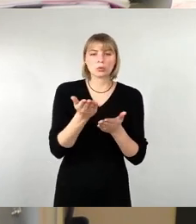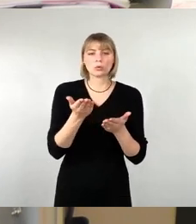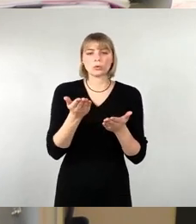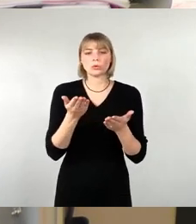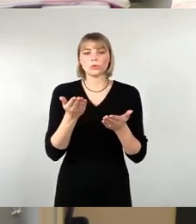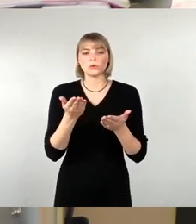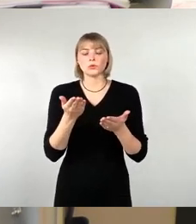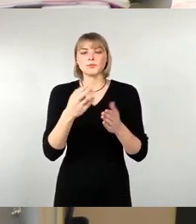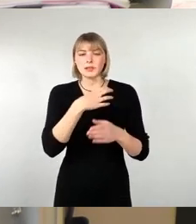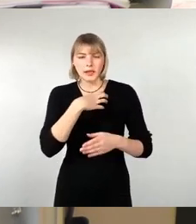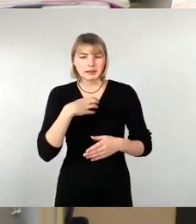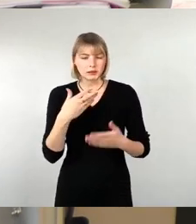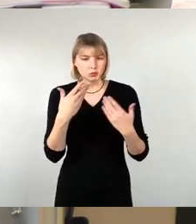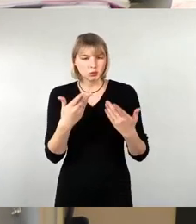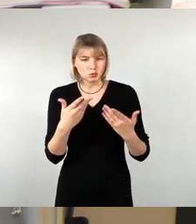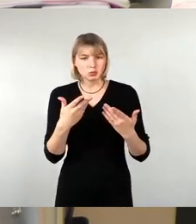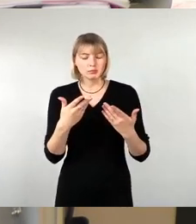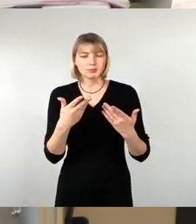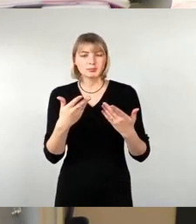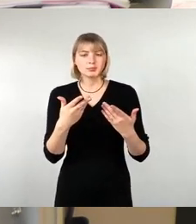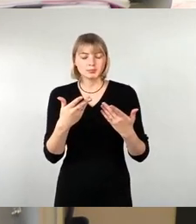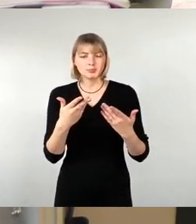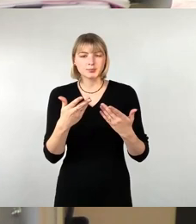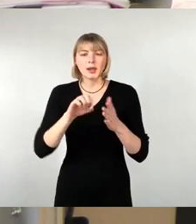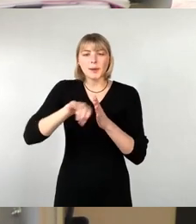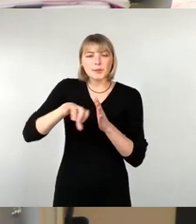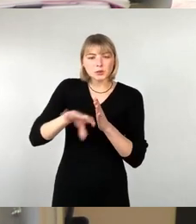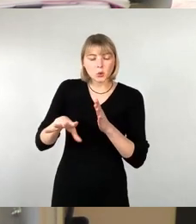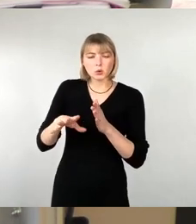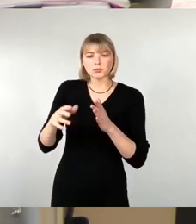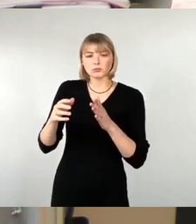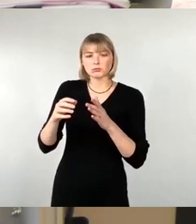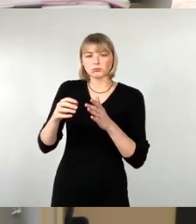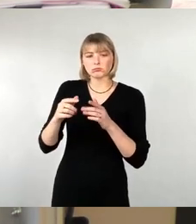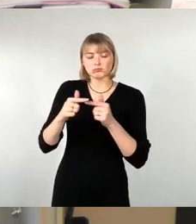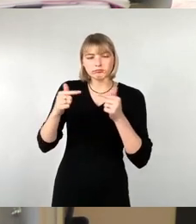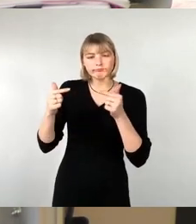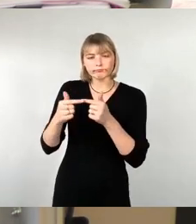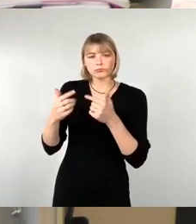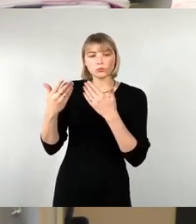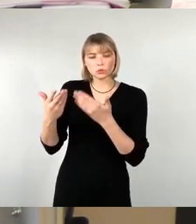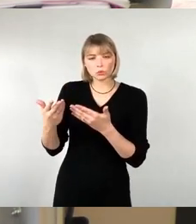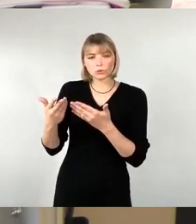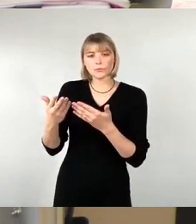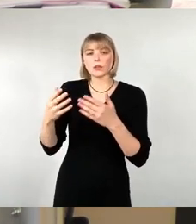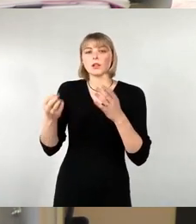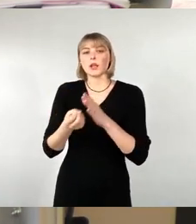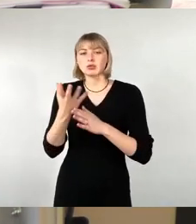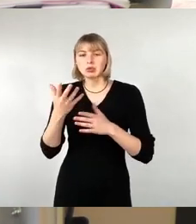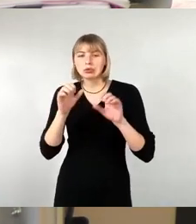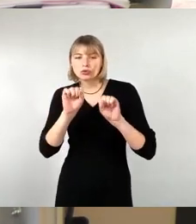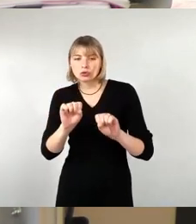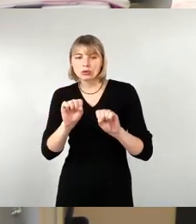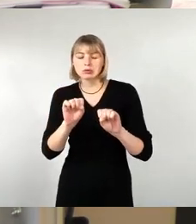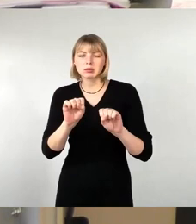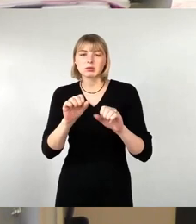in den Emissionssektoren Energie, Mobilität und Wohnen sowie des Naturschutzes, insbesondere zum, dann kommen die